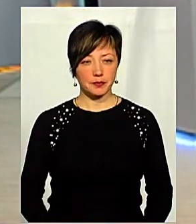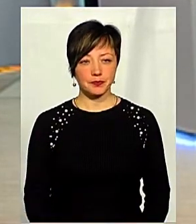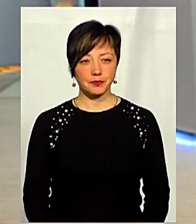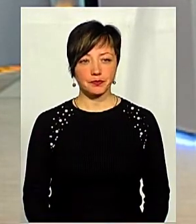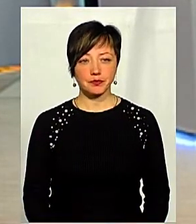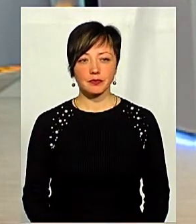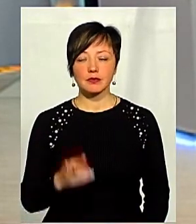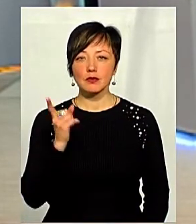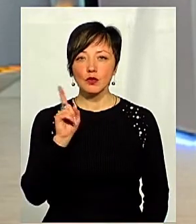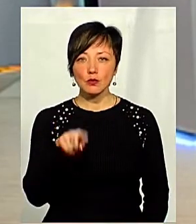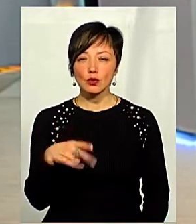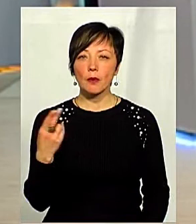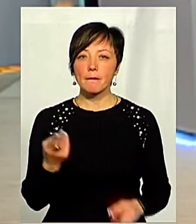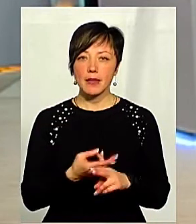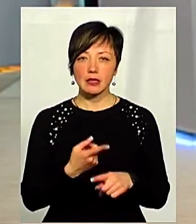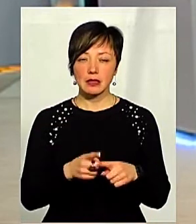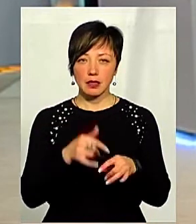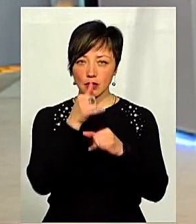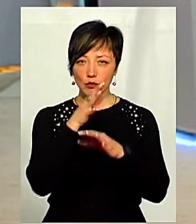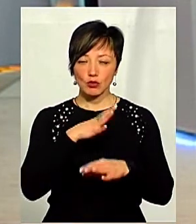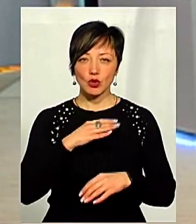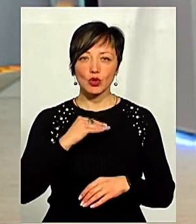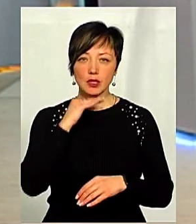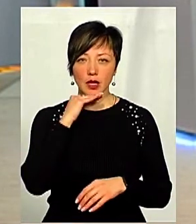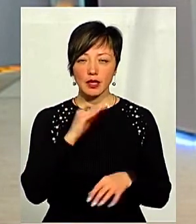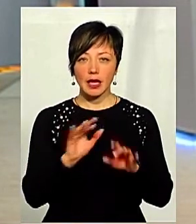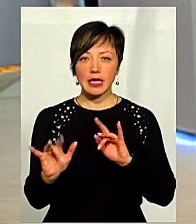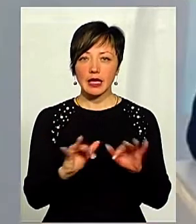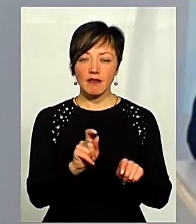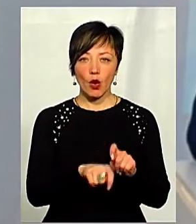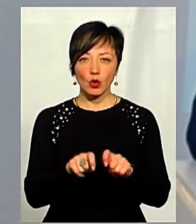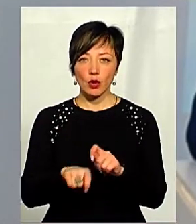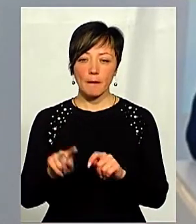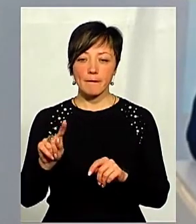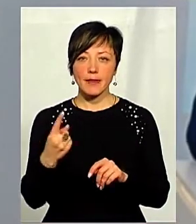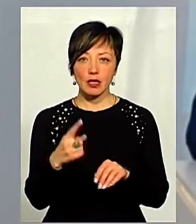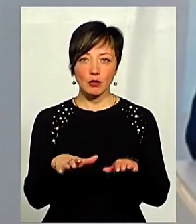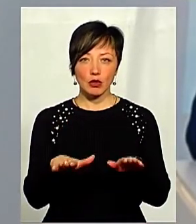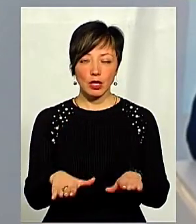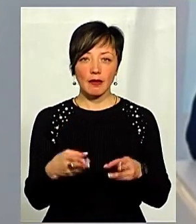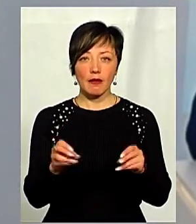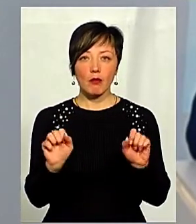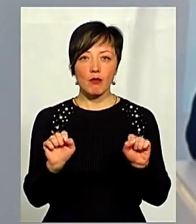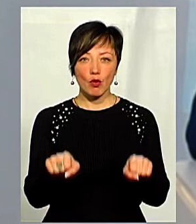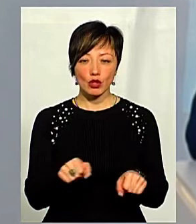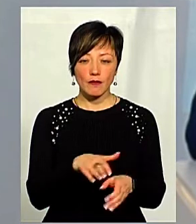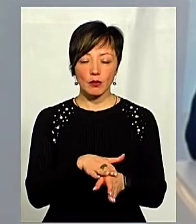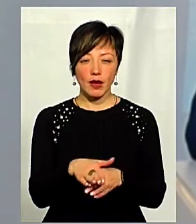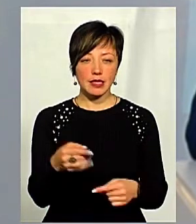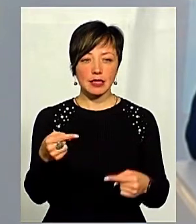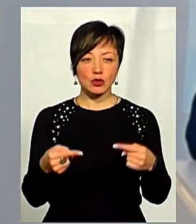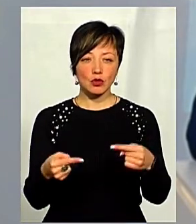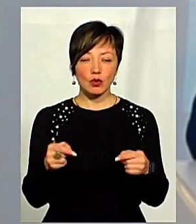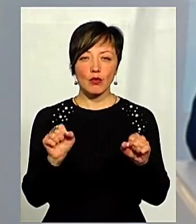громадах. Тому що без них не може бути достатньо дієвого контролю. Тому що це є перша та площадка, де може відбуватися дискусія,